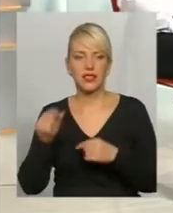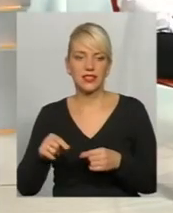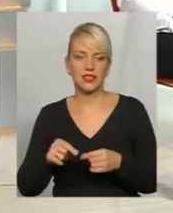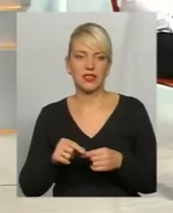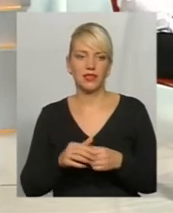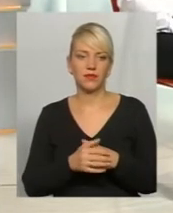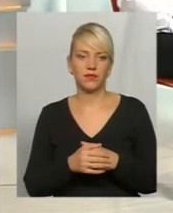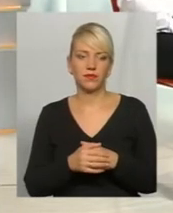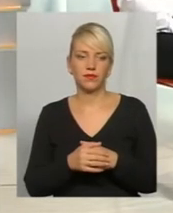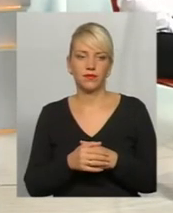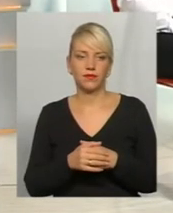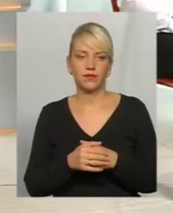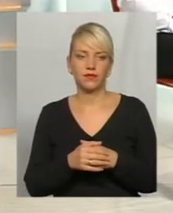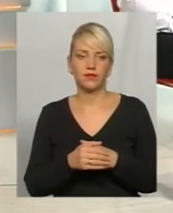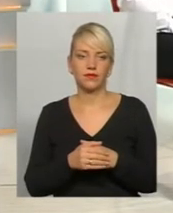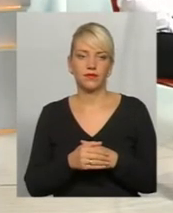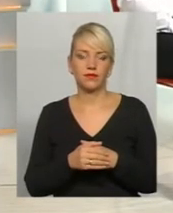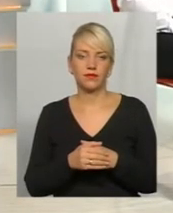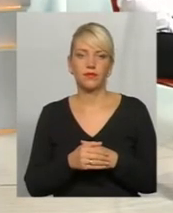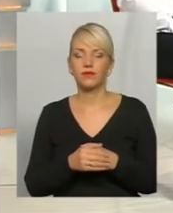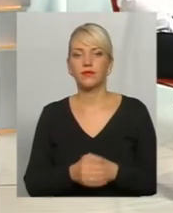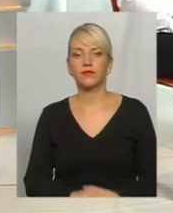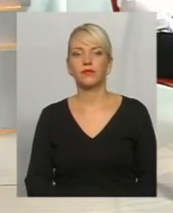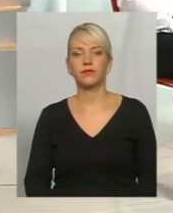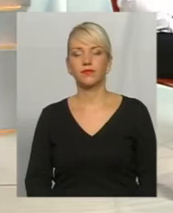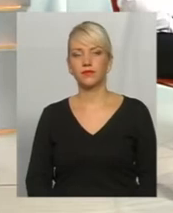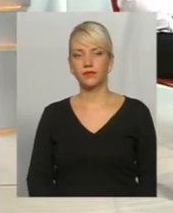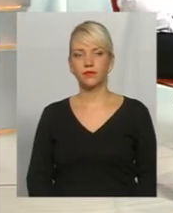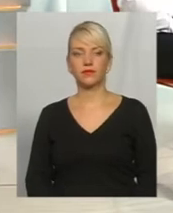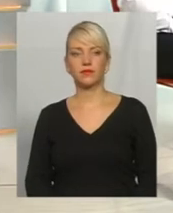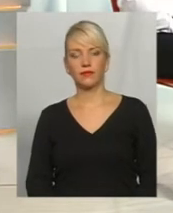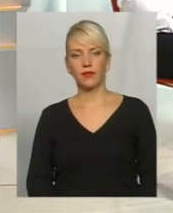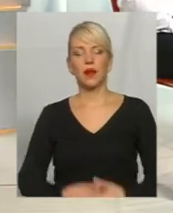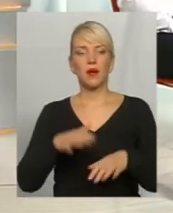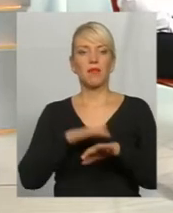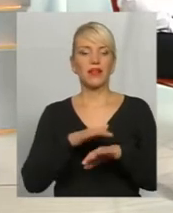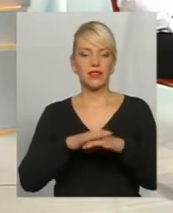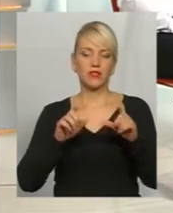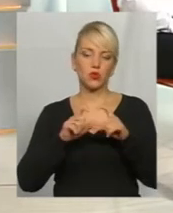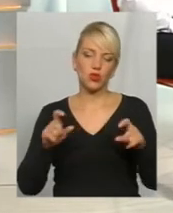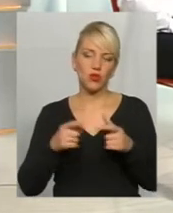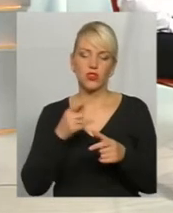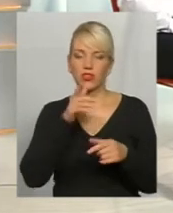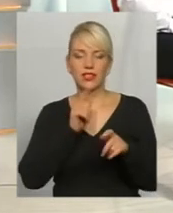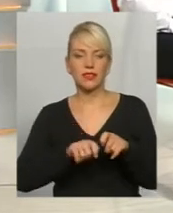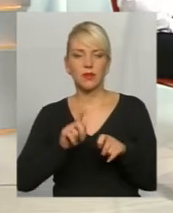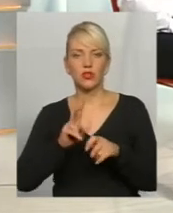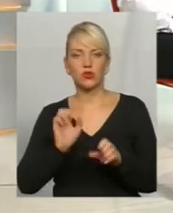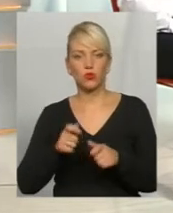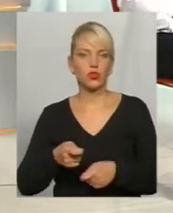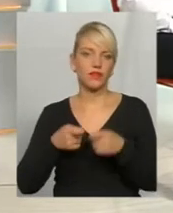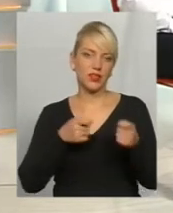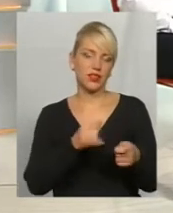банківські установи, бо якісь експерти можуть виїхати і